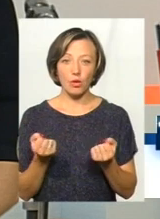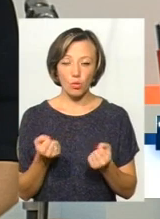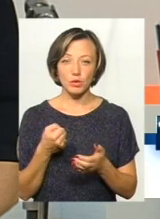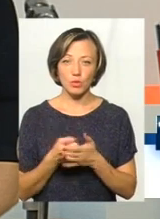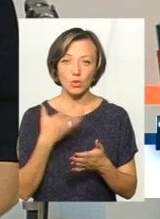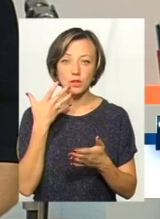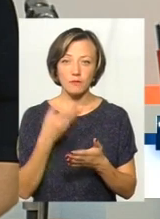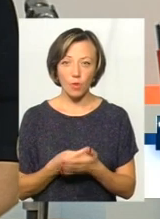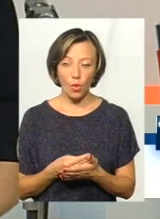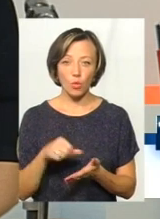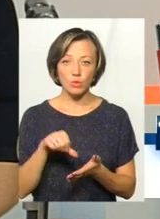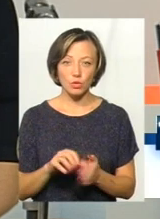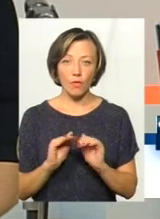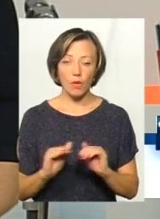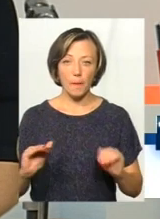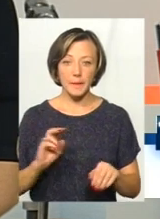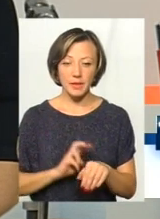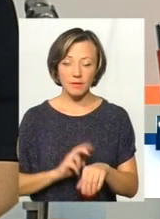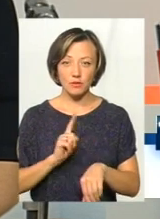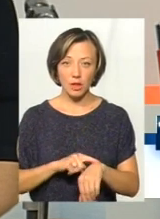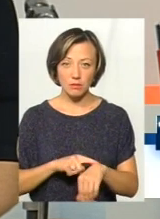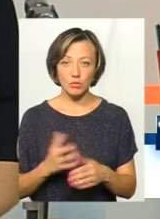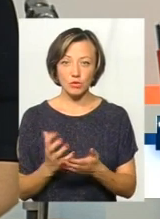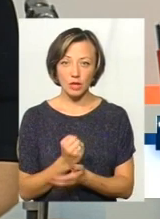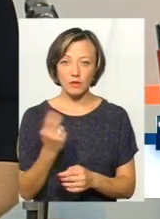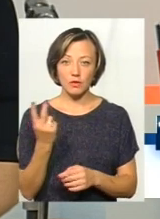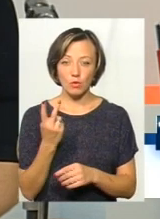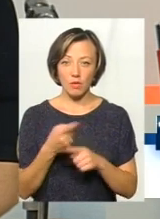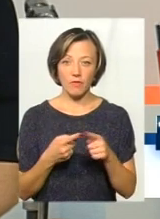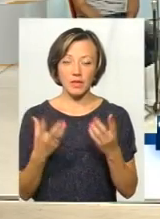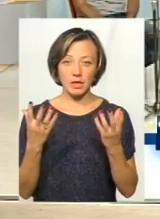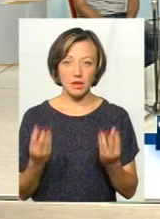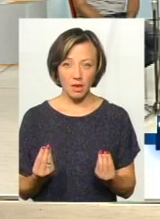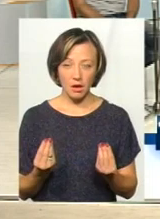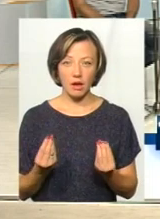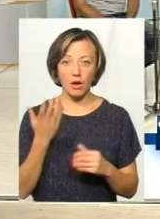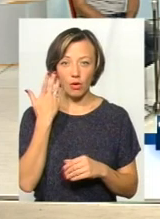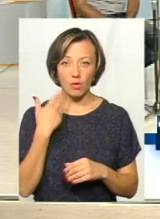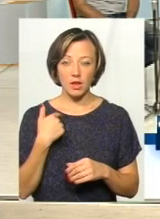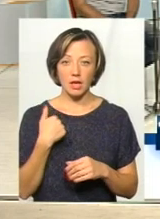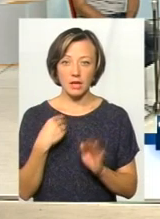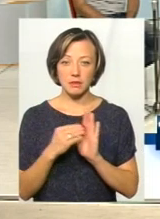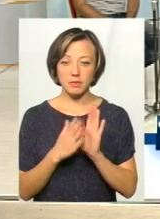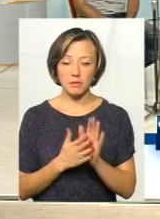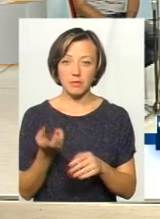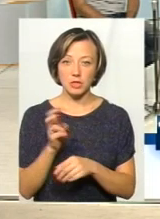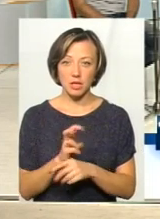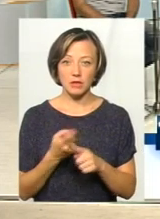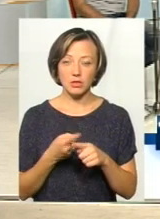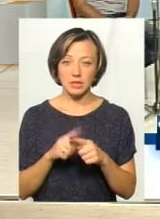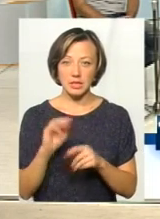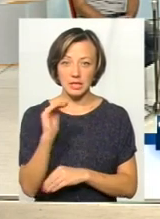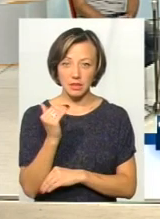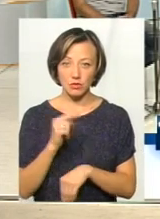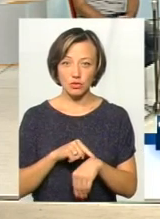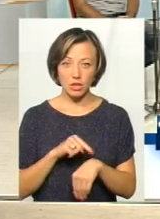до свого пацієнтів, в той час, що мені виходить, коли я записалася дитинною,